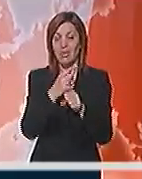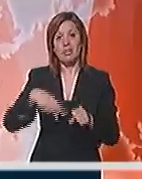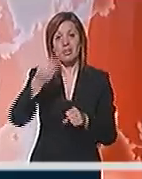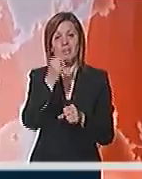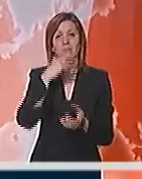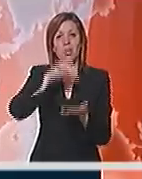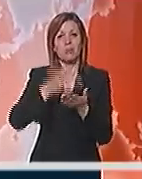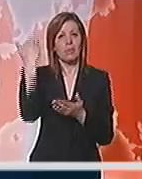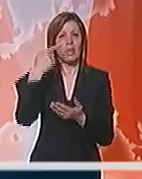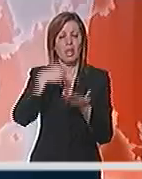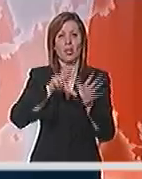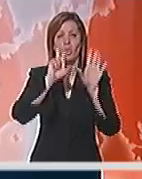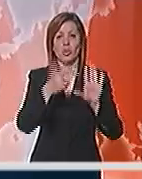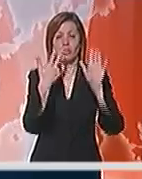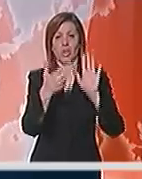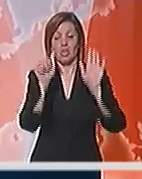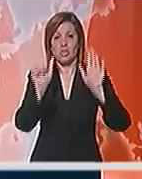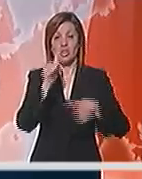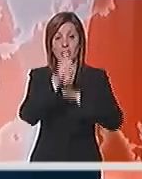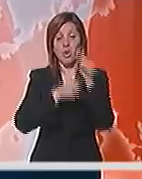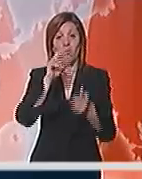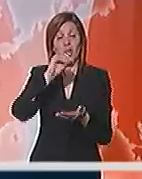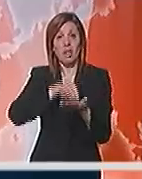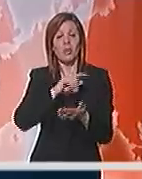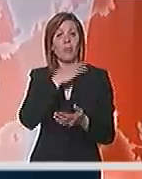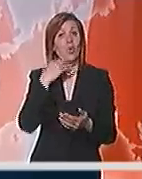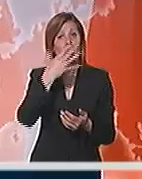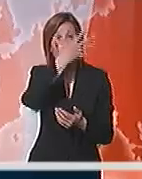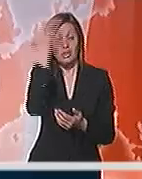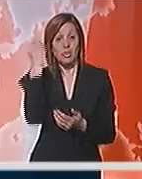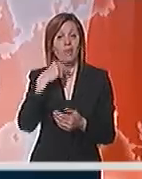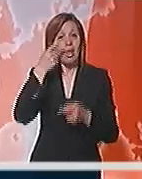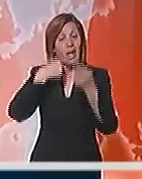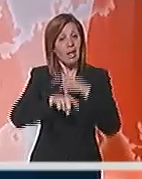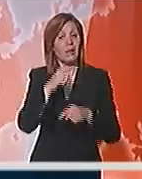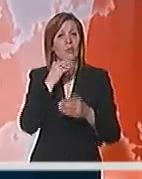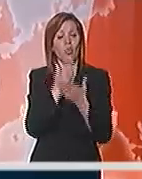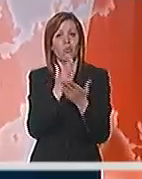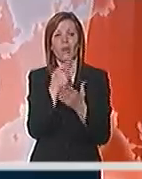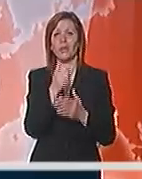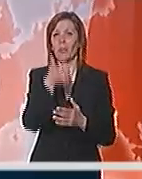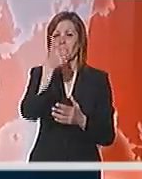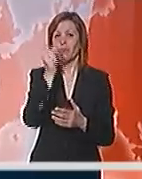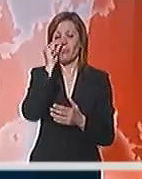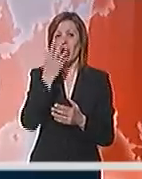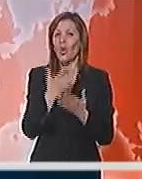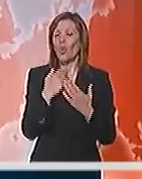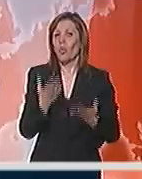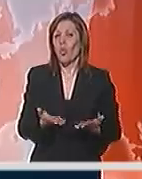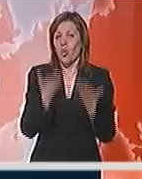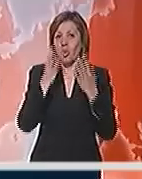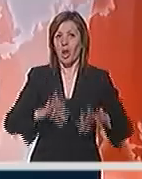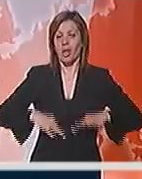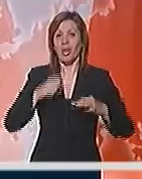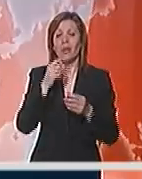datiraju iz 1886. Ovaj datum mnogi su zaboravili, ali po tradiciji učestvovat će u prvomajskom uranku, uz